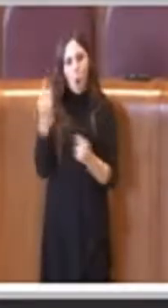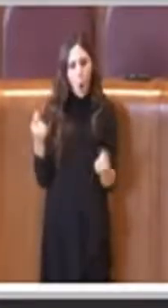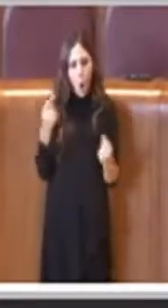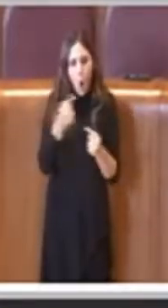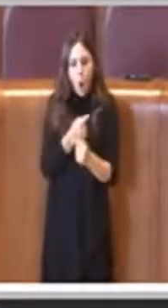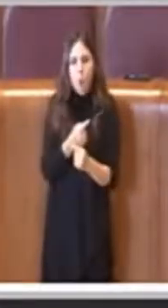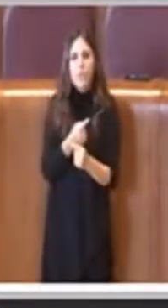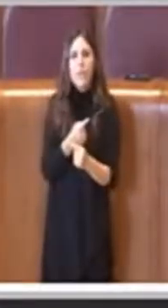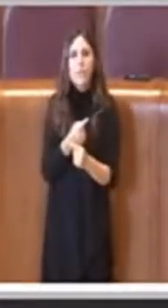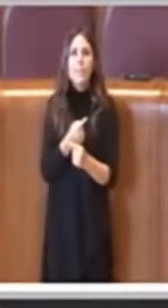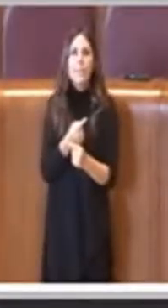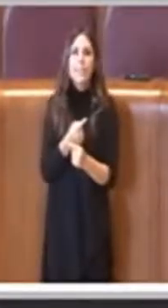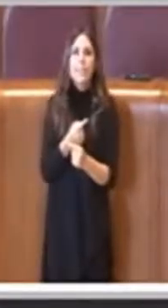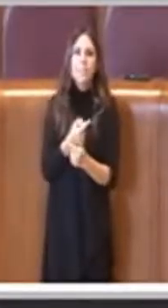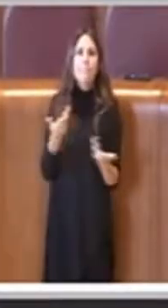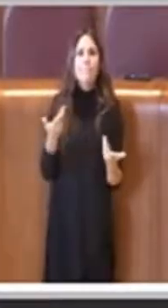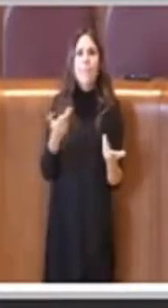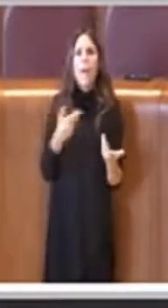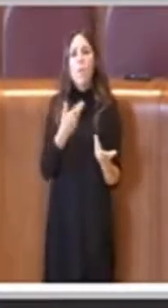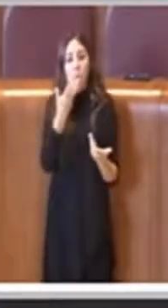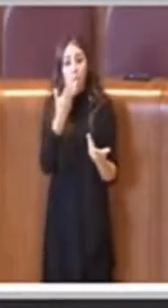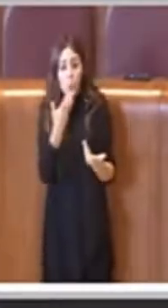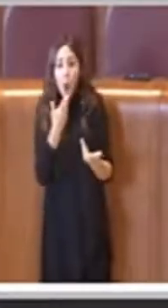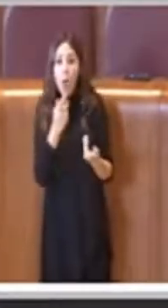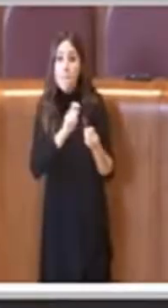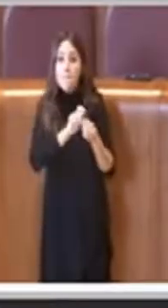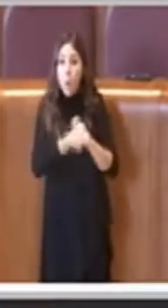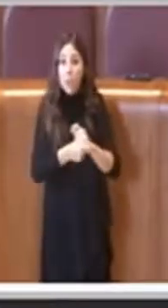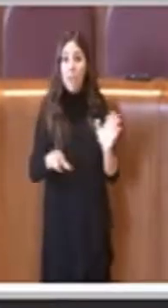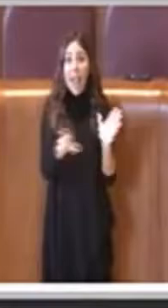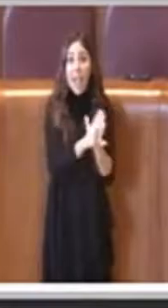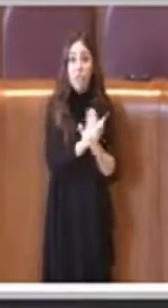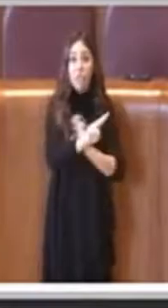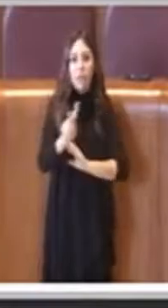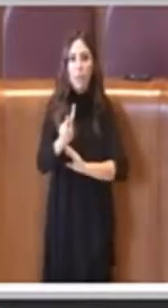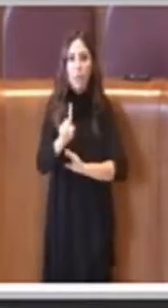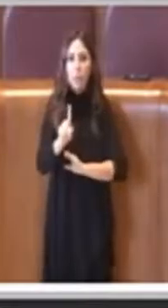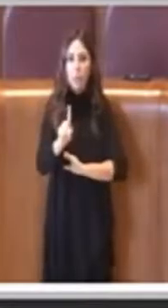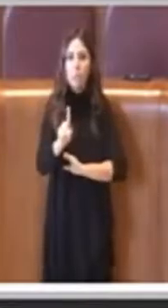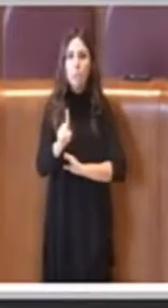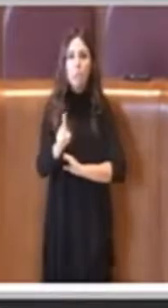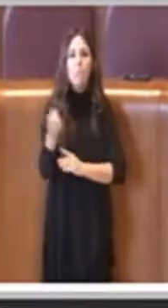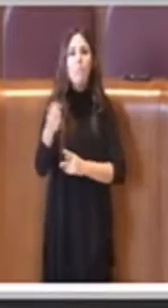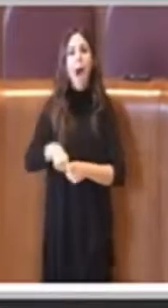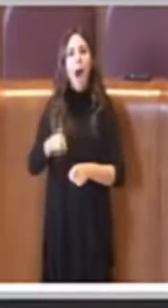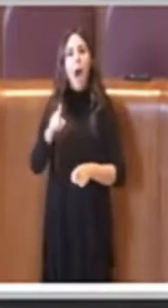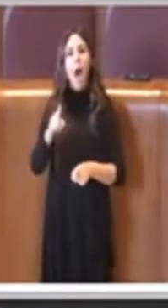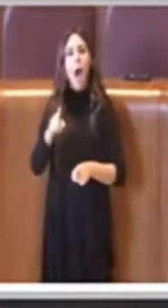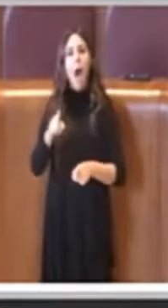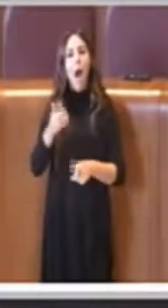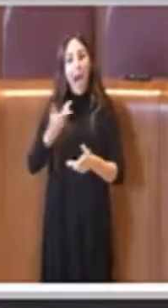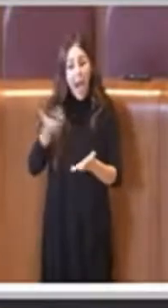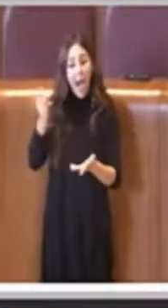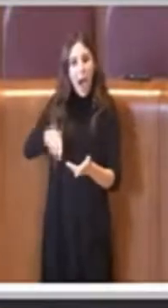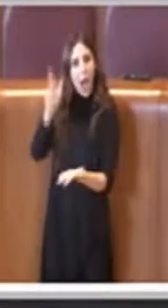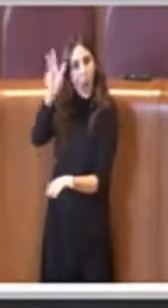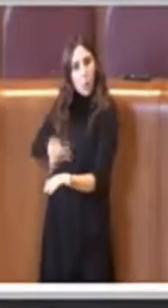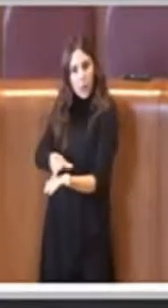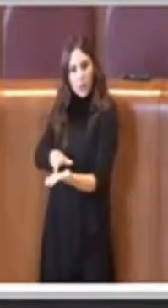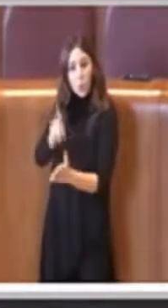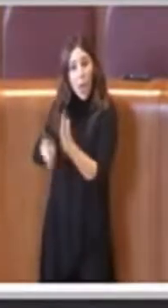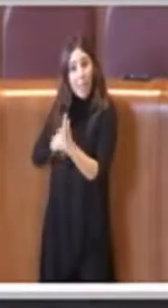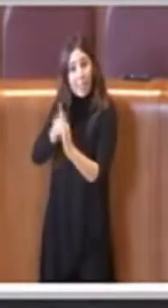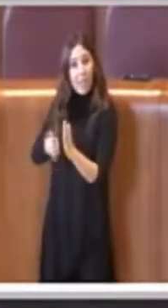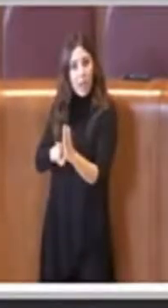a gran voce la modifica della legge 21, però allo stesso tempo poi si chiedeva l'approvazione di quella delibere che